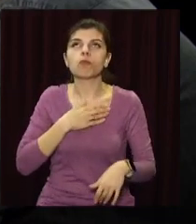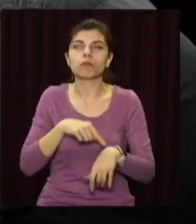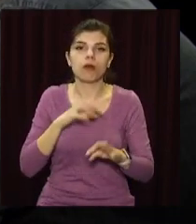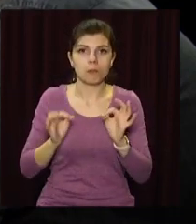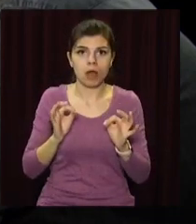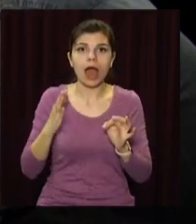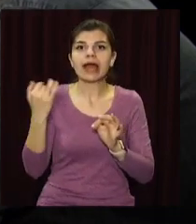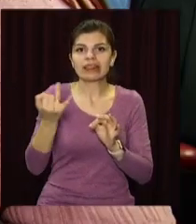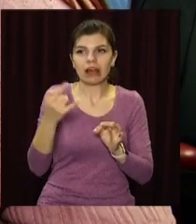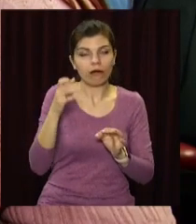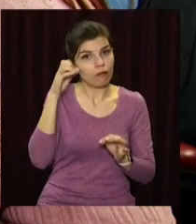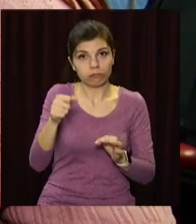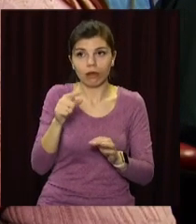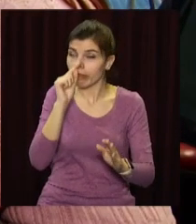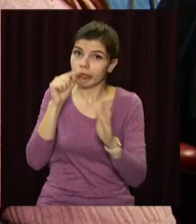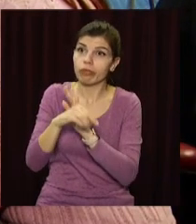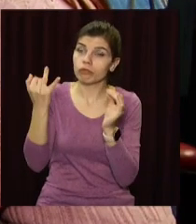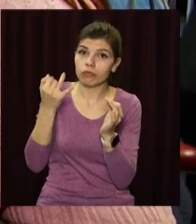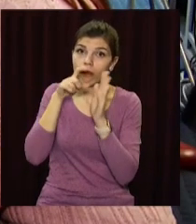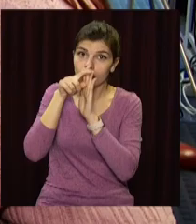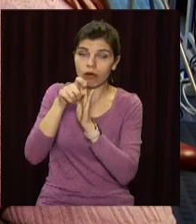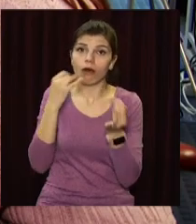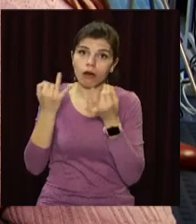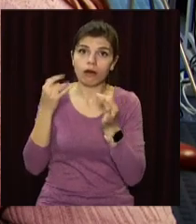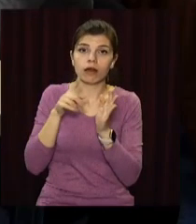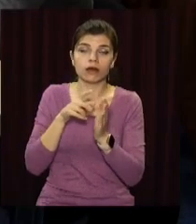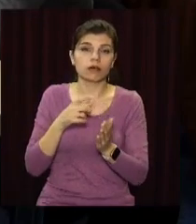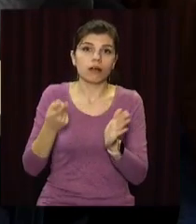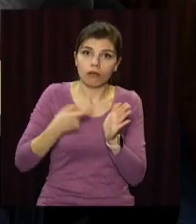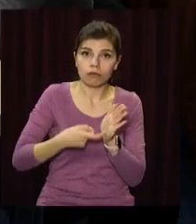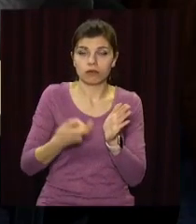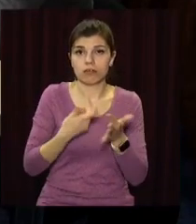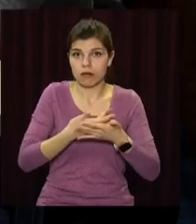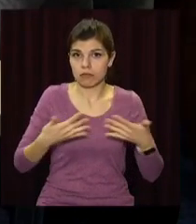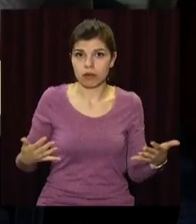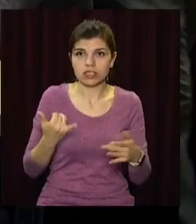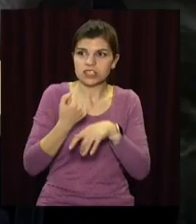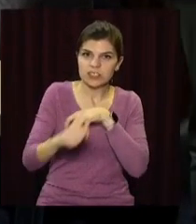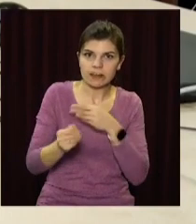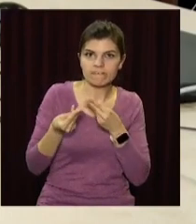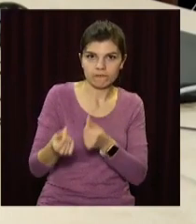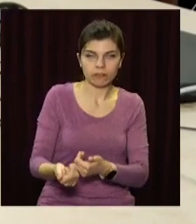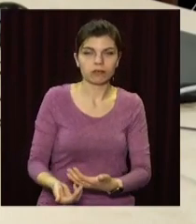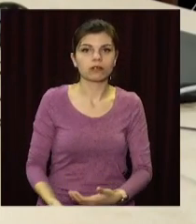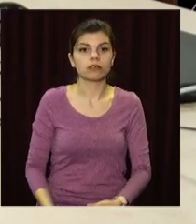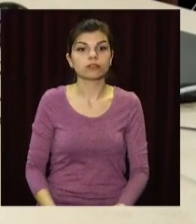нехтування інтересами, цінностями, потребами людини, нав'язування стереотипів та примушуванням.